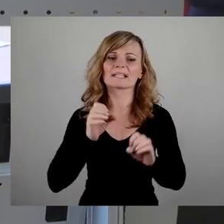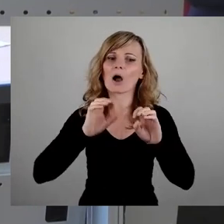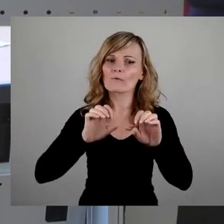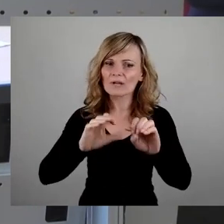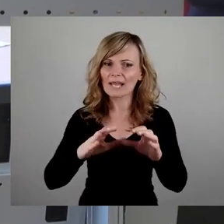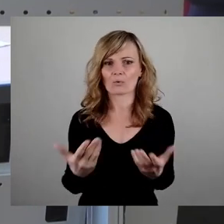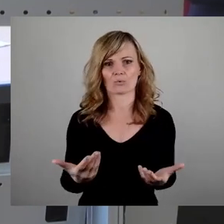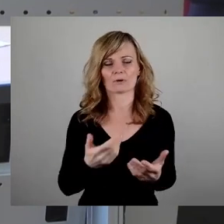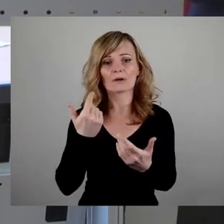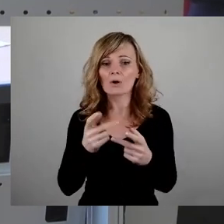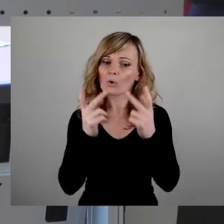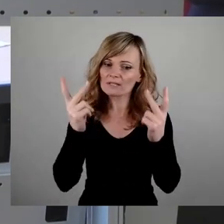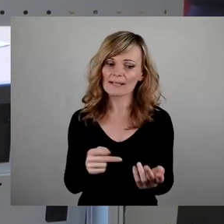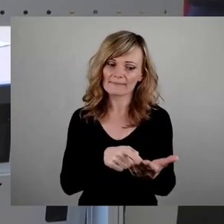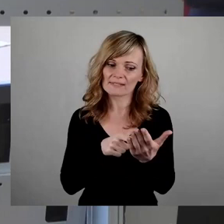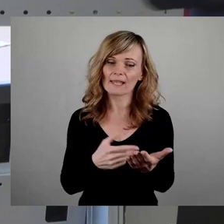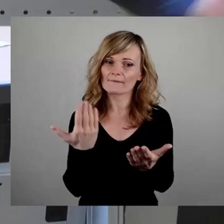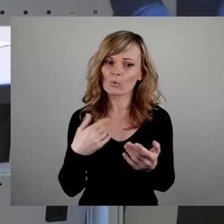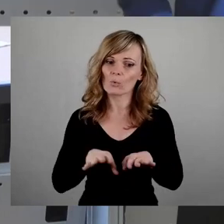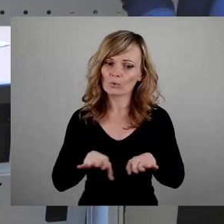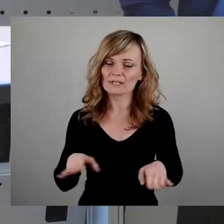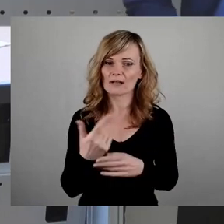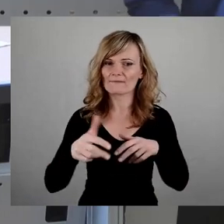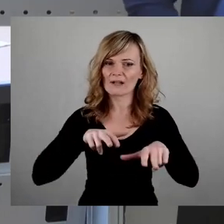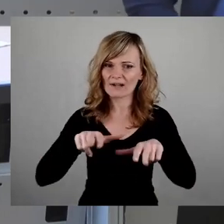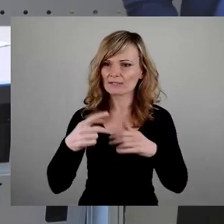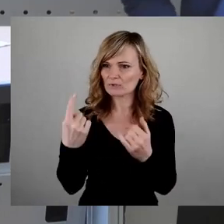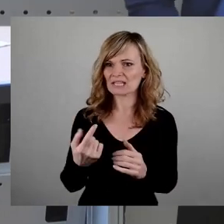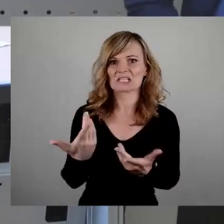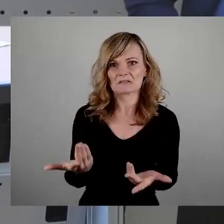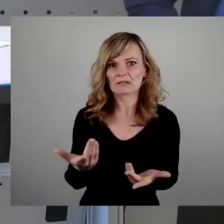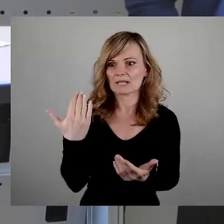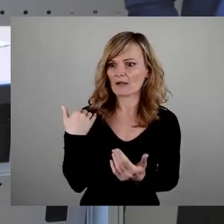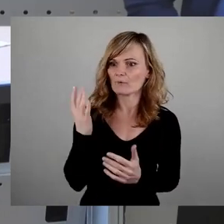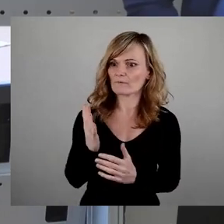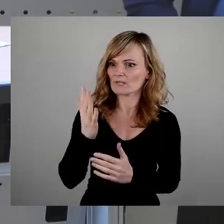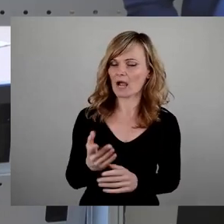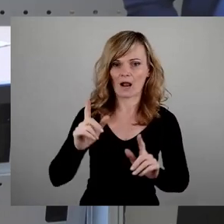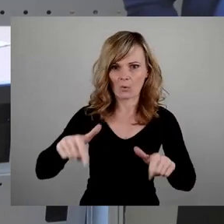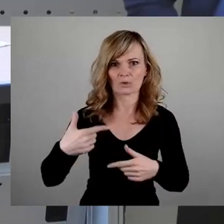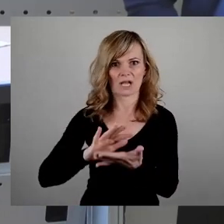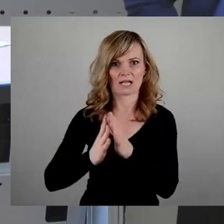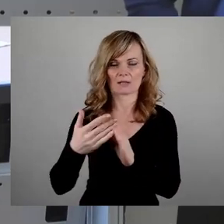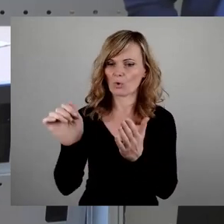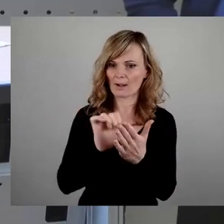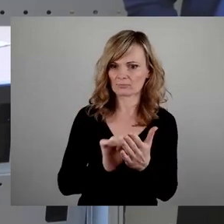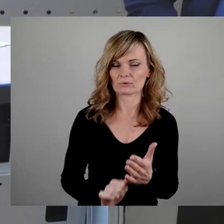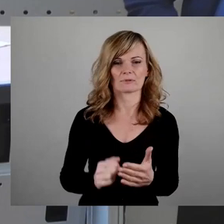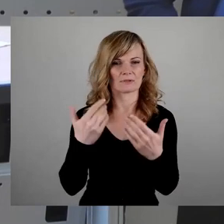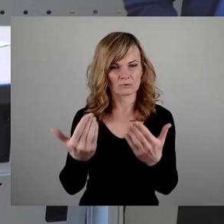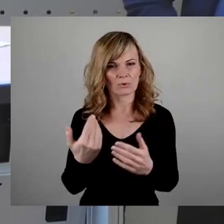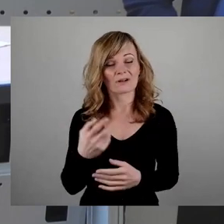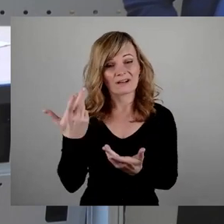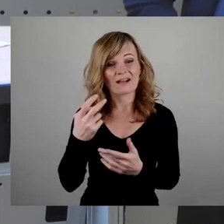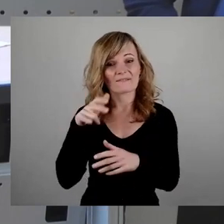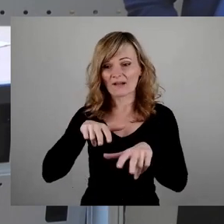Sie doch einfach das Konzept vor, auf dessen Grundlage die Verwaltung ja nun angeblich nach fünf Jahren gehandelt hat. Und aktuell hat die Verwaltung ja